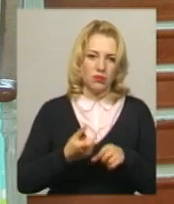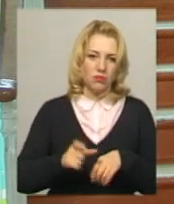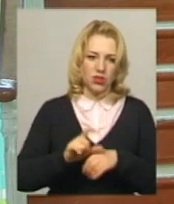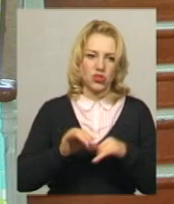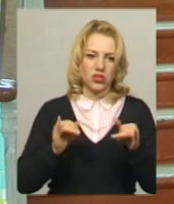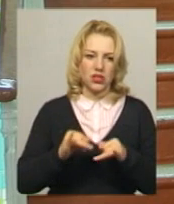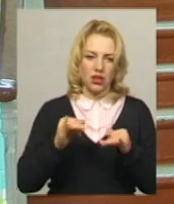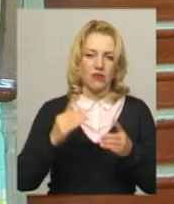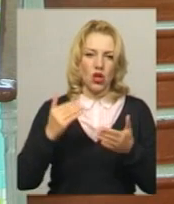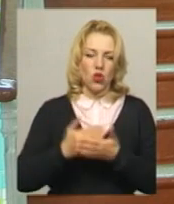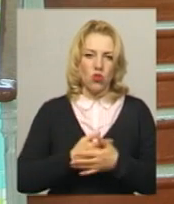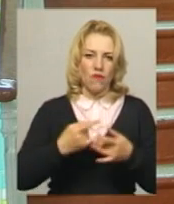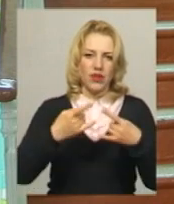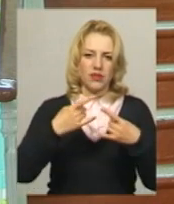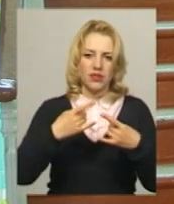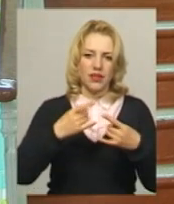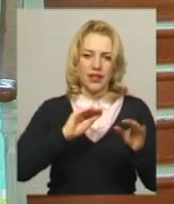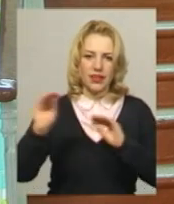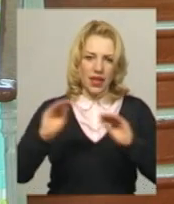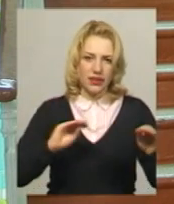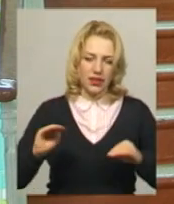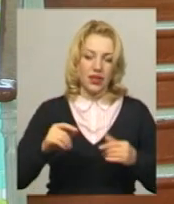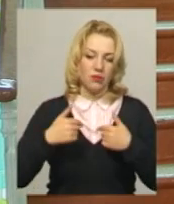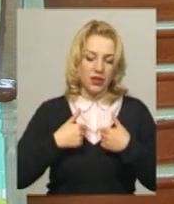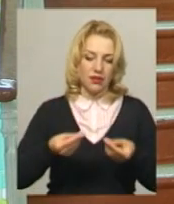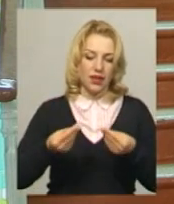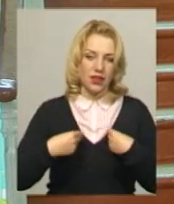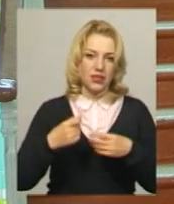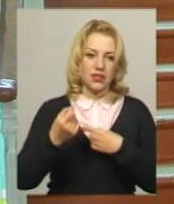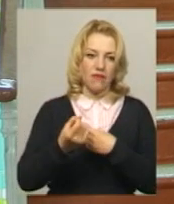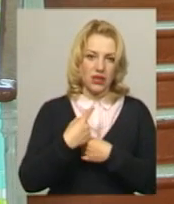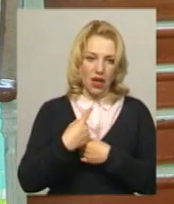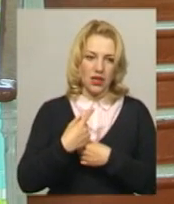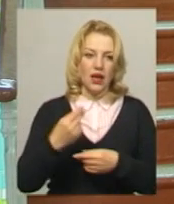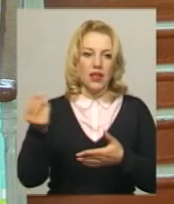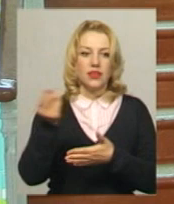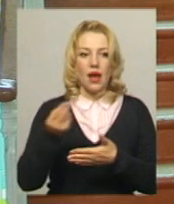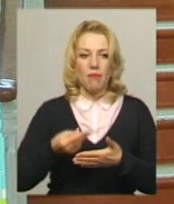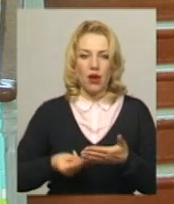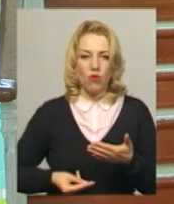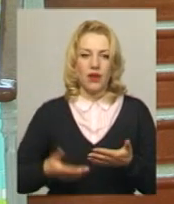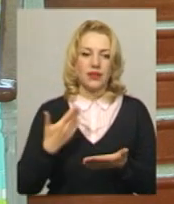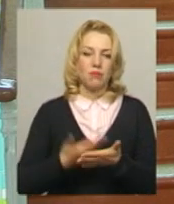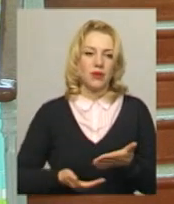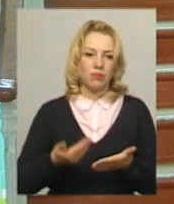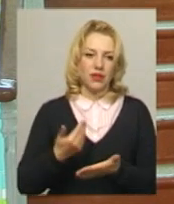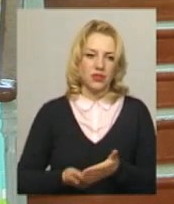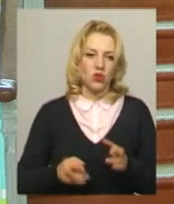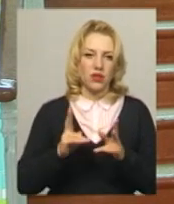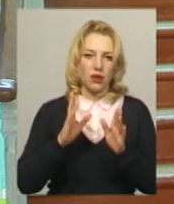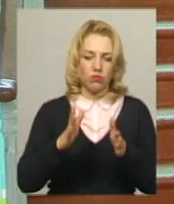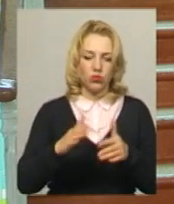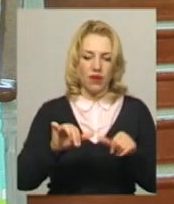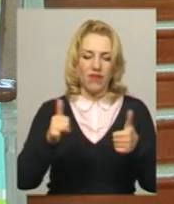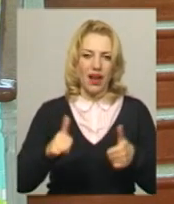новий інтер'єр. І мені дали завдання намалювати приблизно, як буде